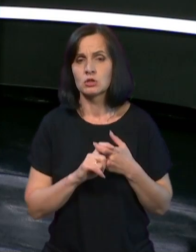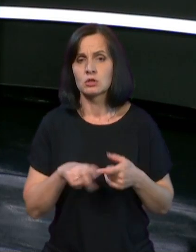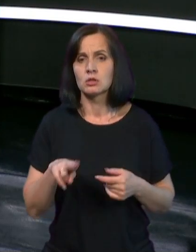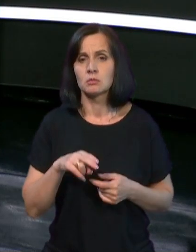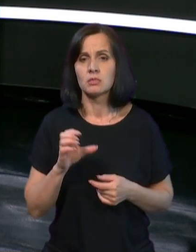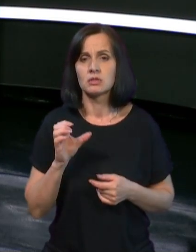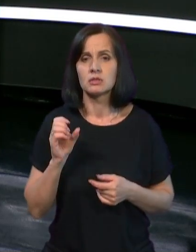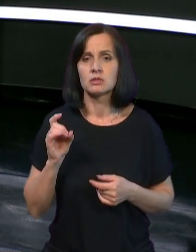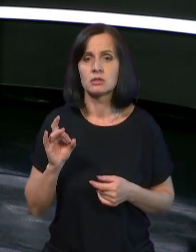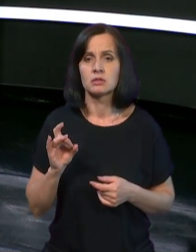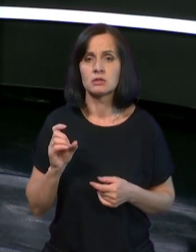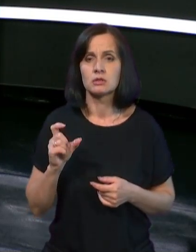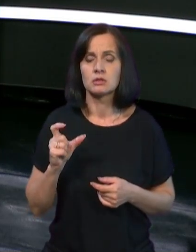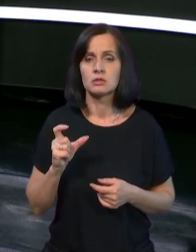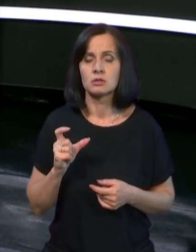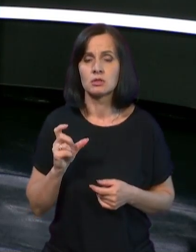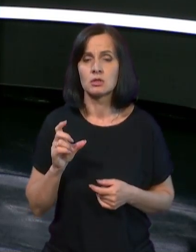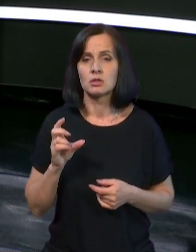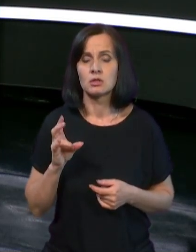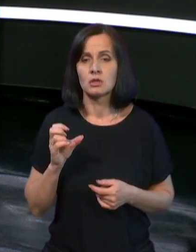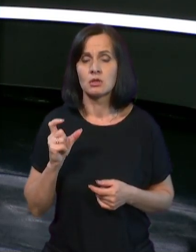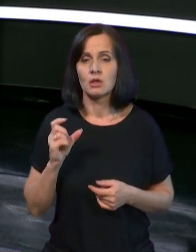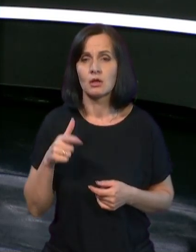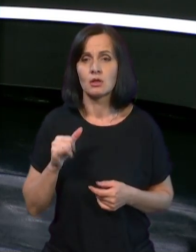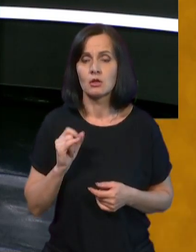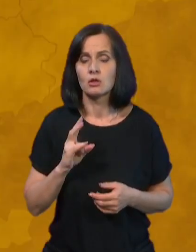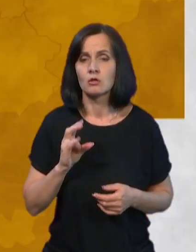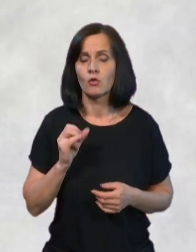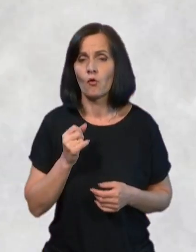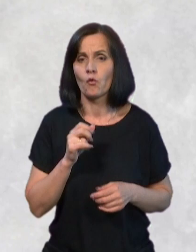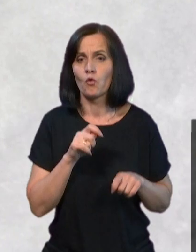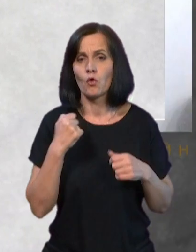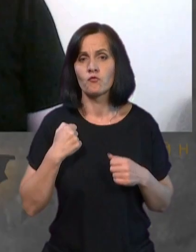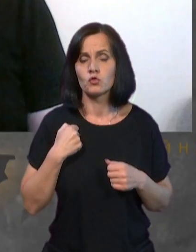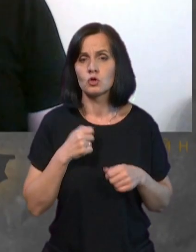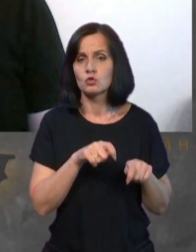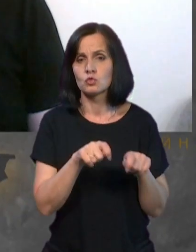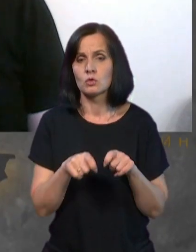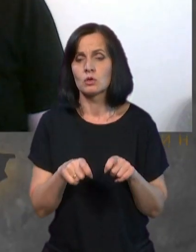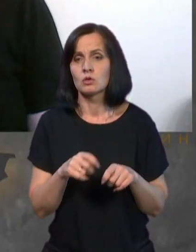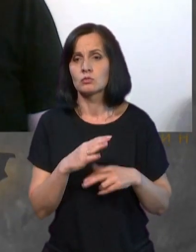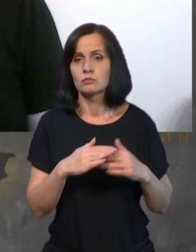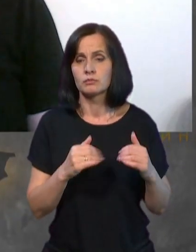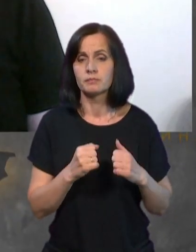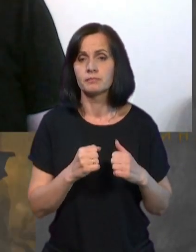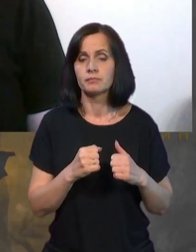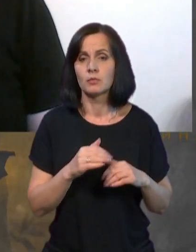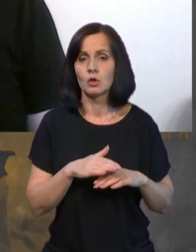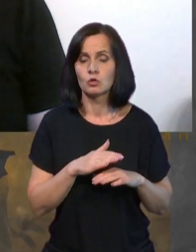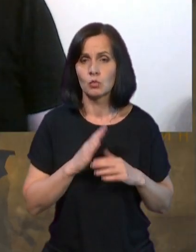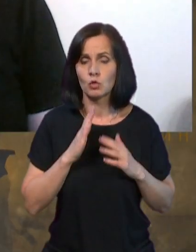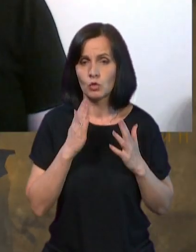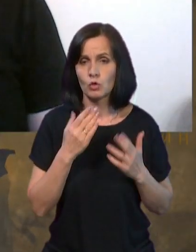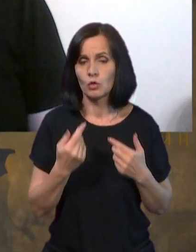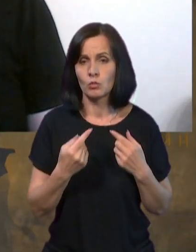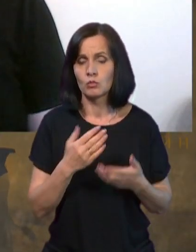оглядач. З ними поговоримо про військову ситуацію в Україні. Доброго ранку, пане Дмитре. Доброго ранку. Доброго ранку. Пане Дмитре,